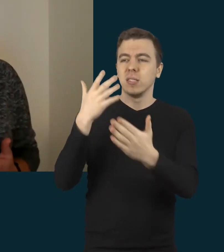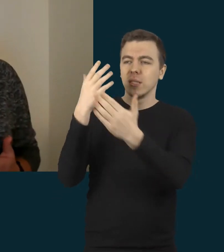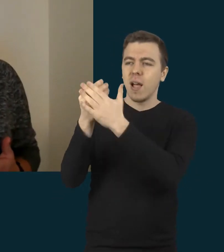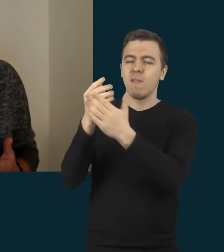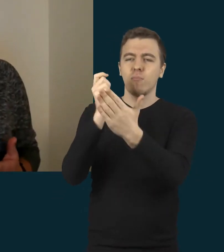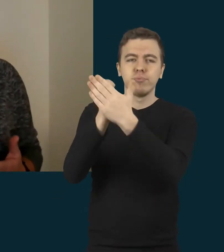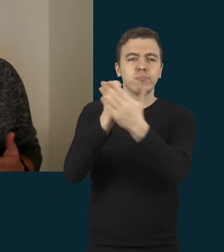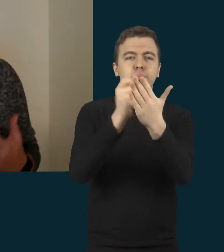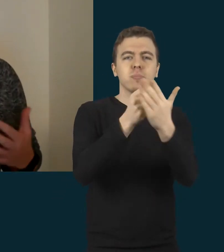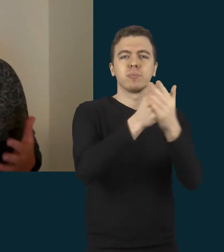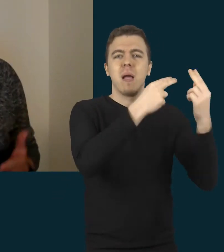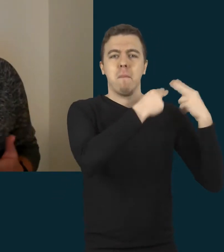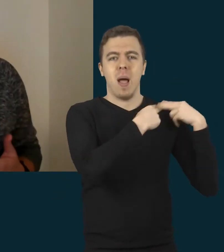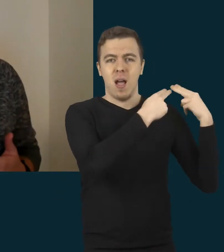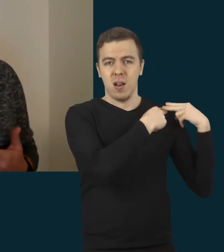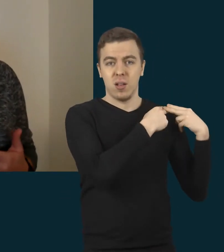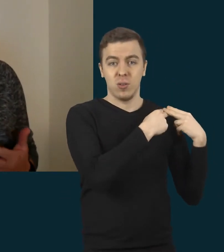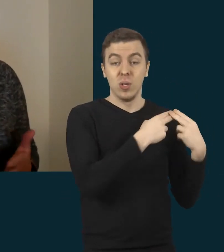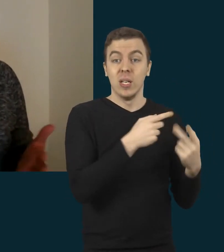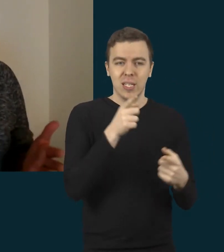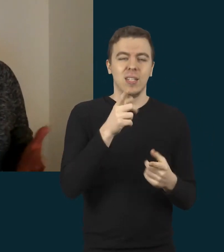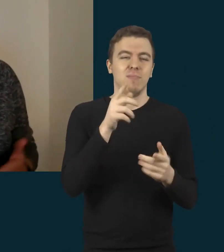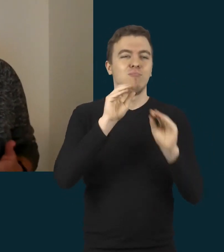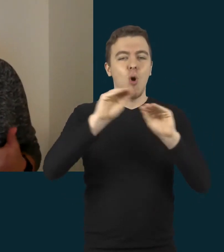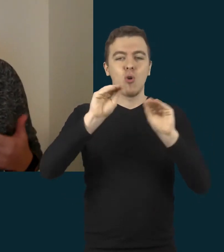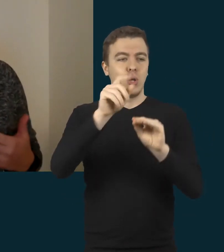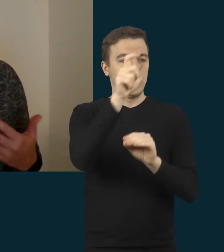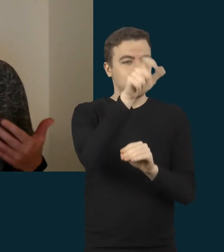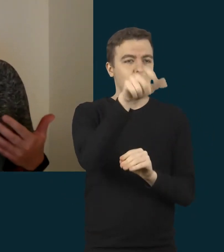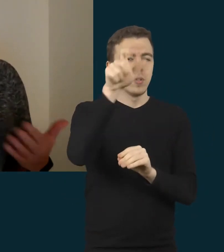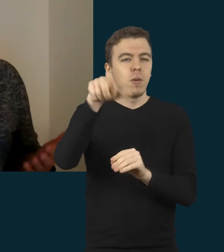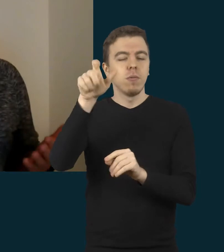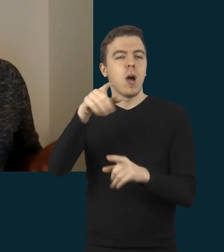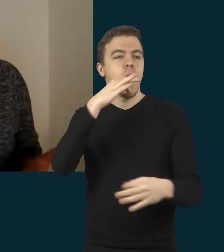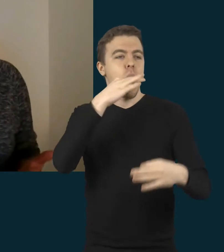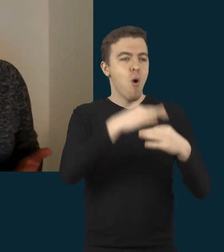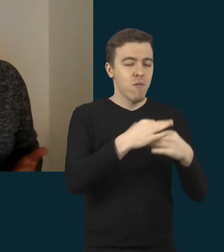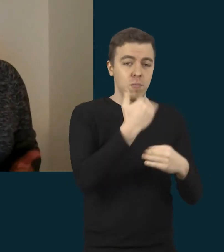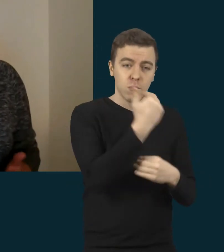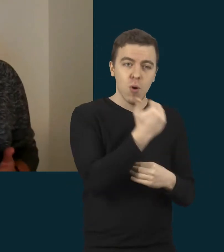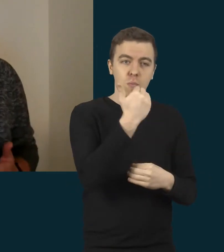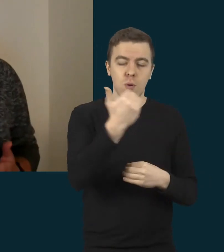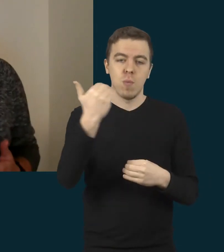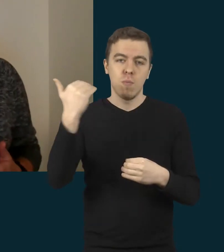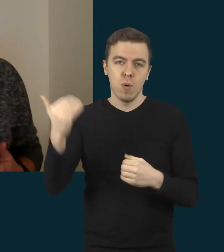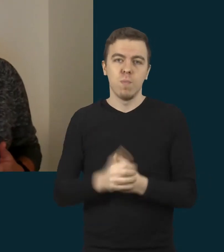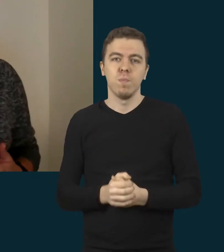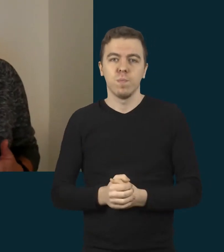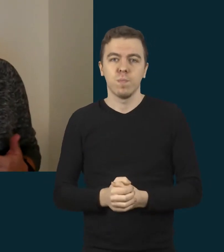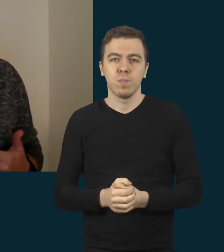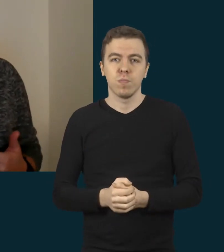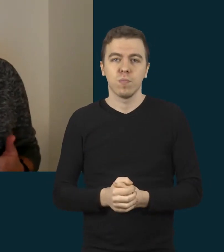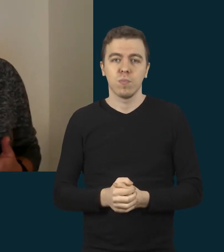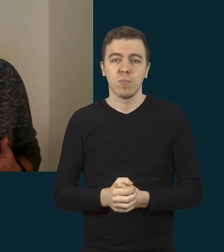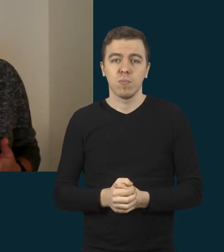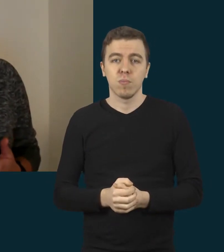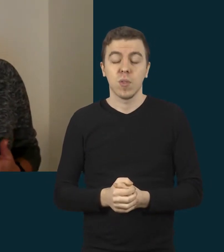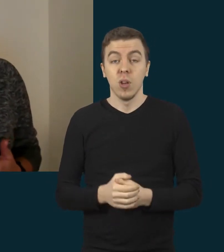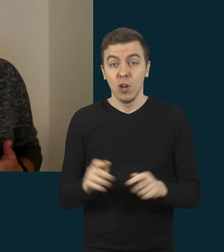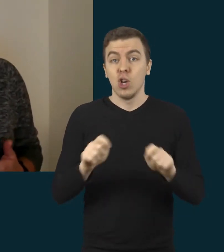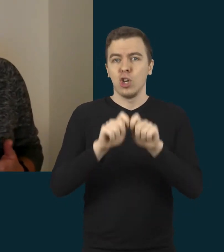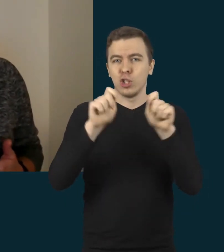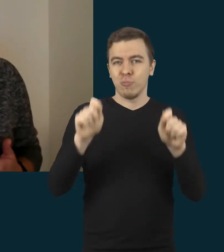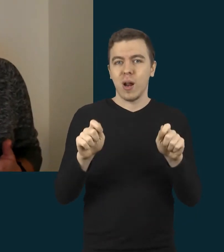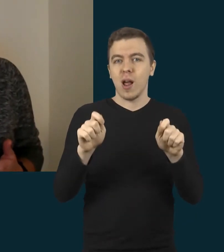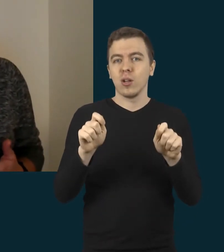Kiekvienas turėjom tam tikrą savo sferą, už ką mes buvom atsakingi. Ir taip iš pradžių gal buvo toks nuo